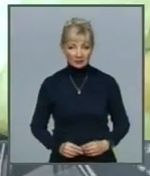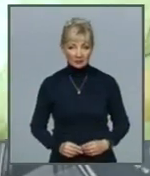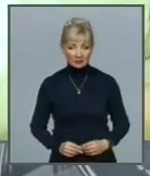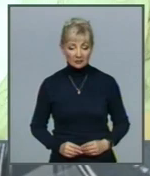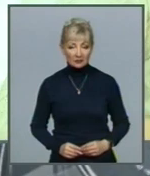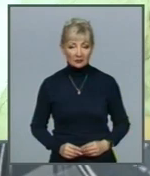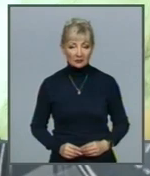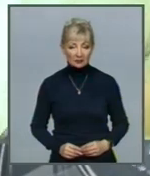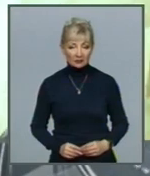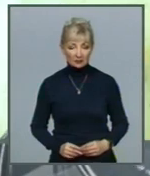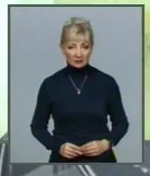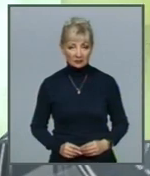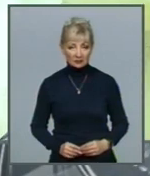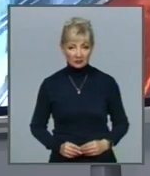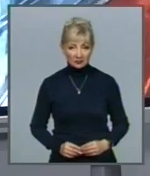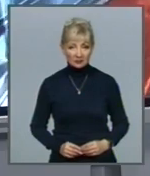Харківські звістя